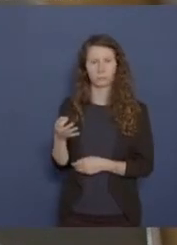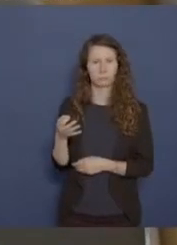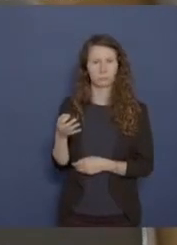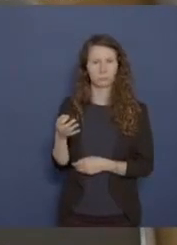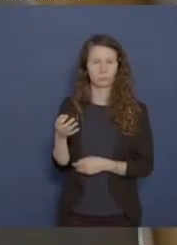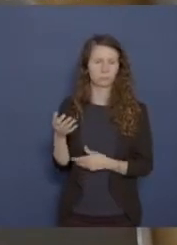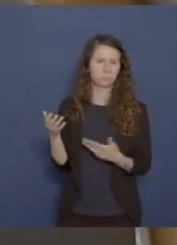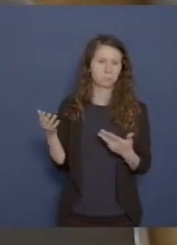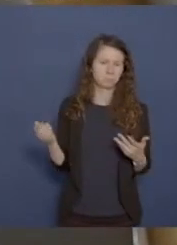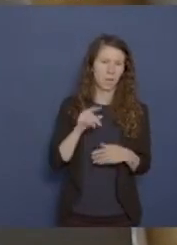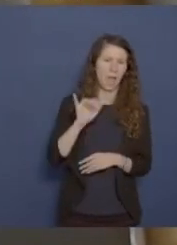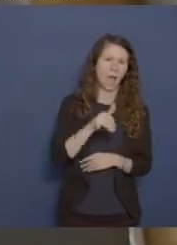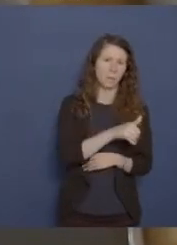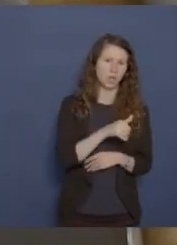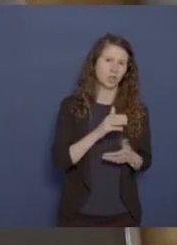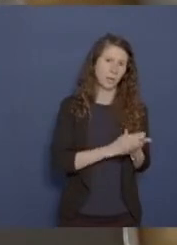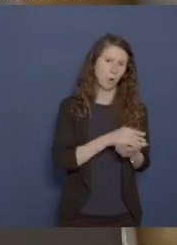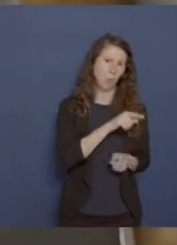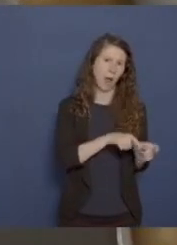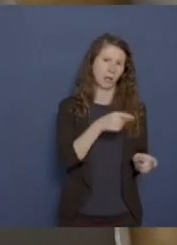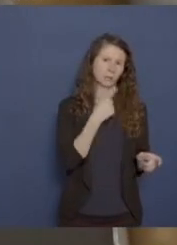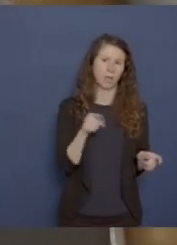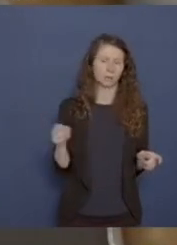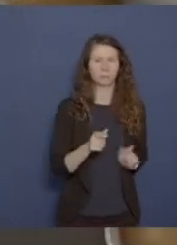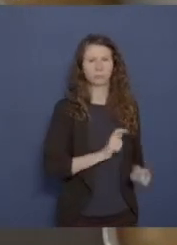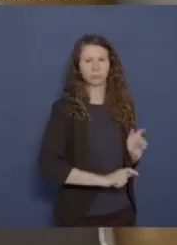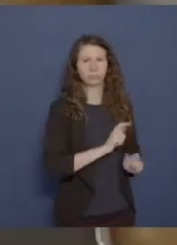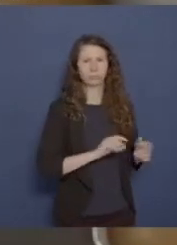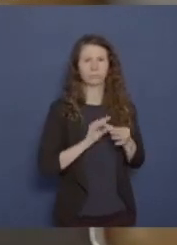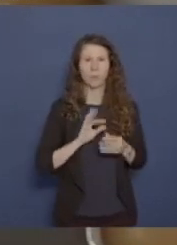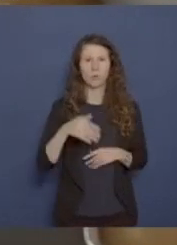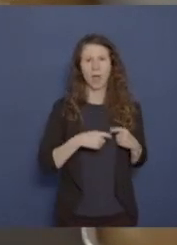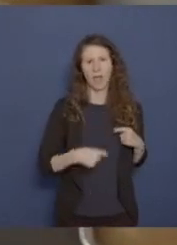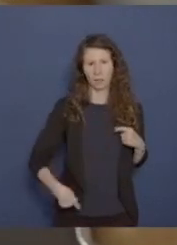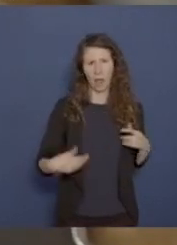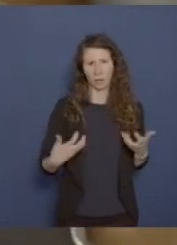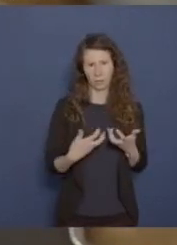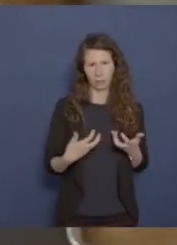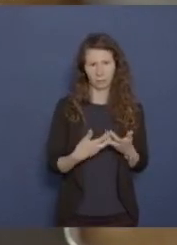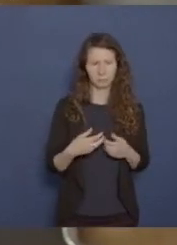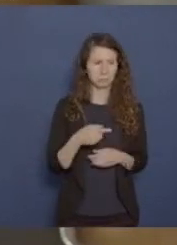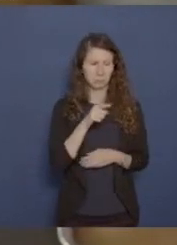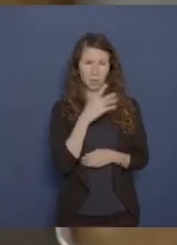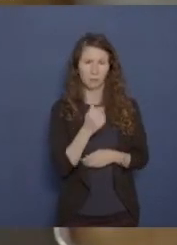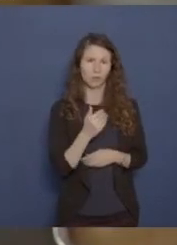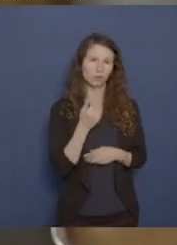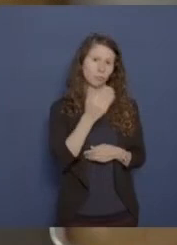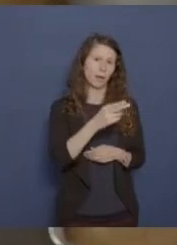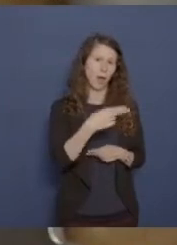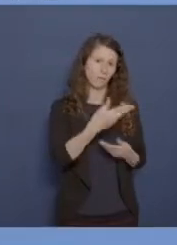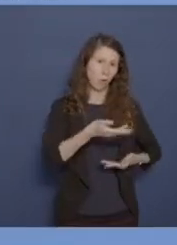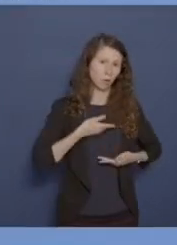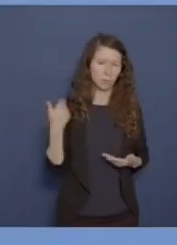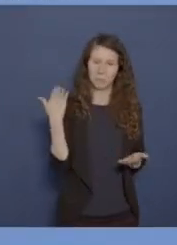laut arabischen Diplomaten geweigert hat, mit ihm zu treffen. Das ging um den Gaza-Krieg. Da wollten Sie mir eine Antwort nachlesen, die ich aber bisher noch nicht erhalten